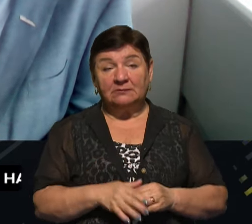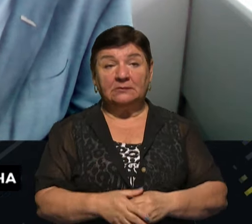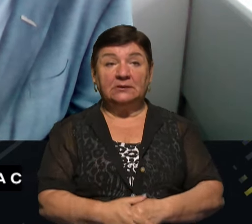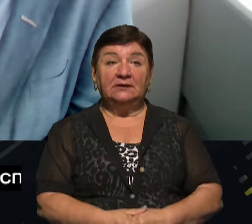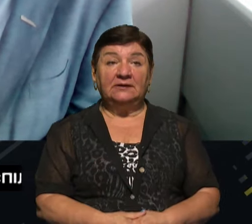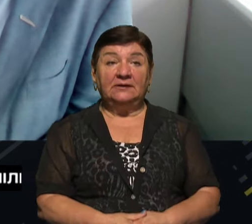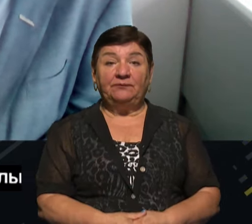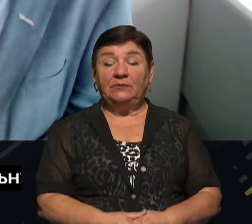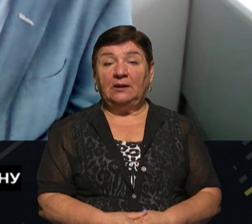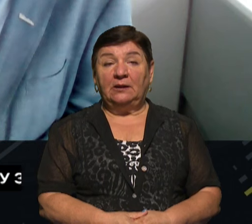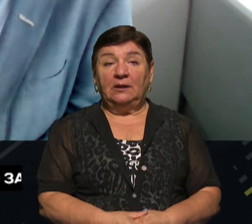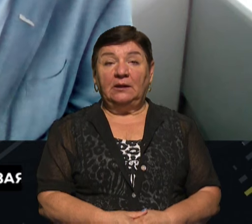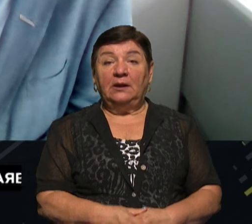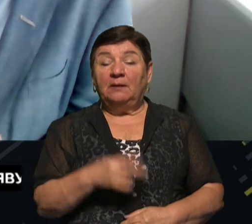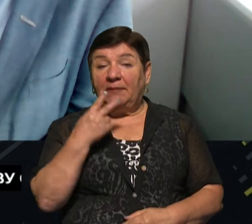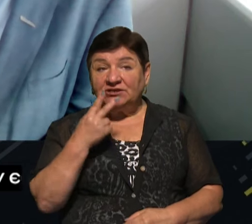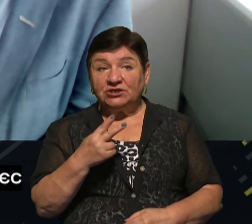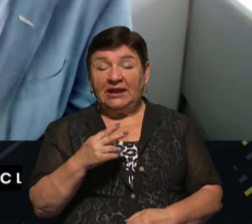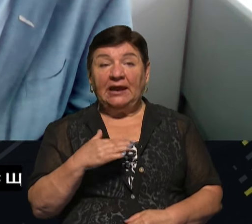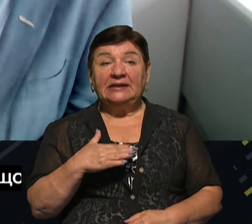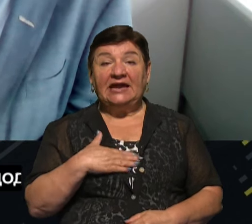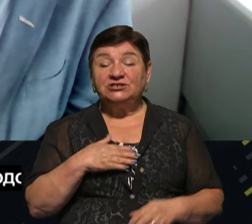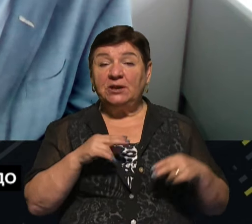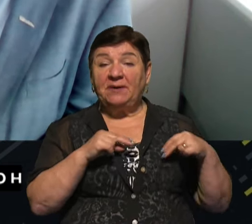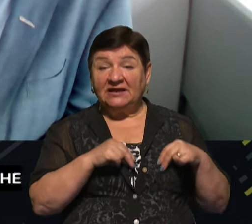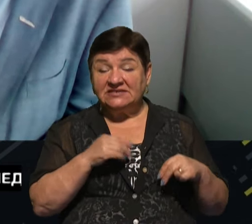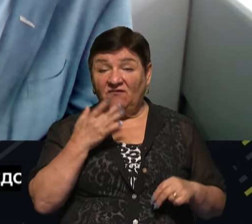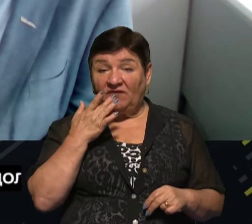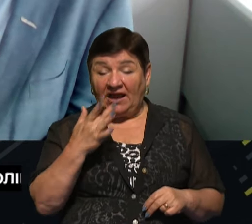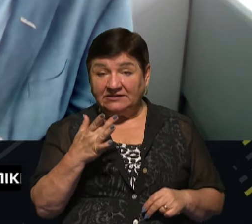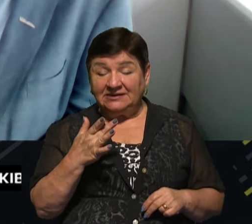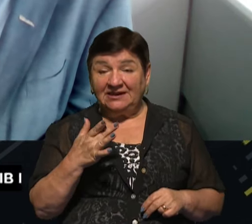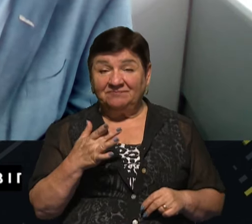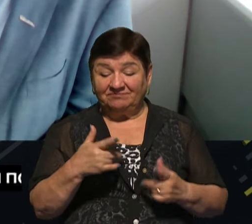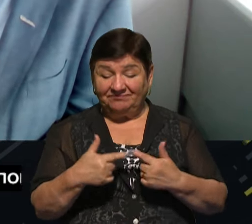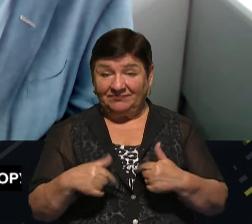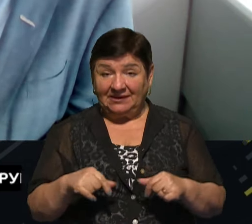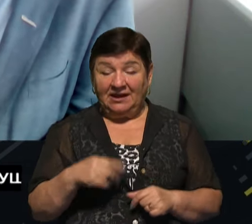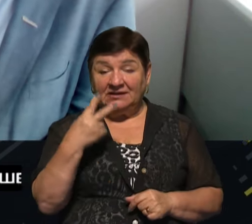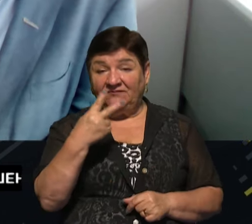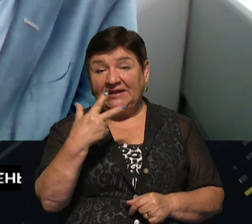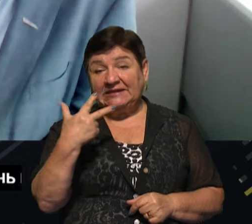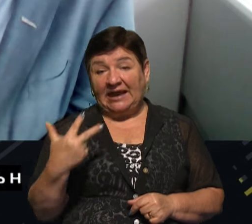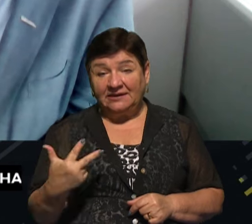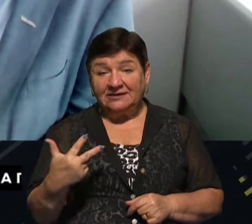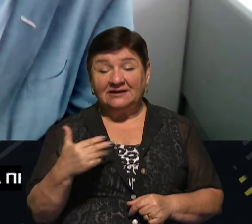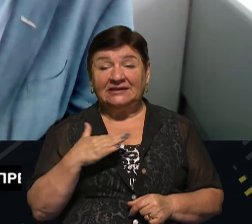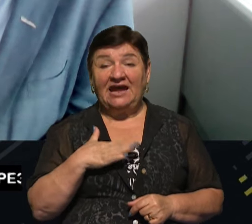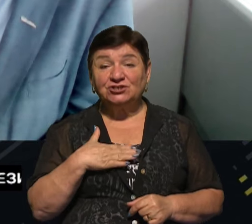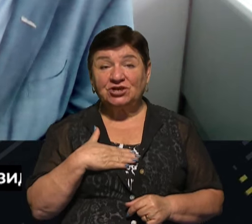Бачите, в нашій праці в Раді бізнес-омбудзмена, ну десь так, дві треті наших